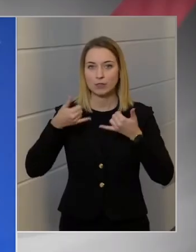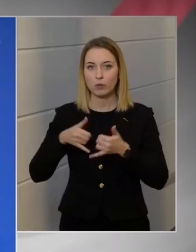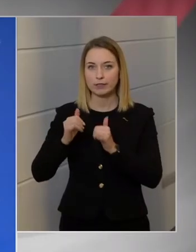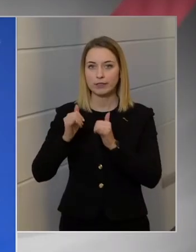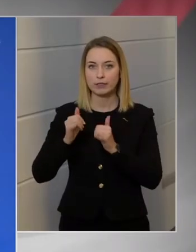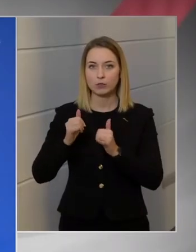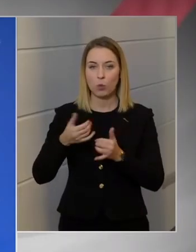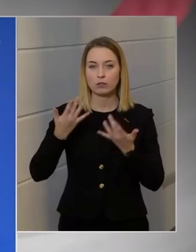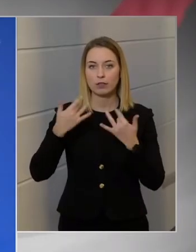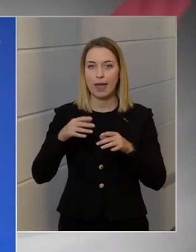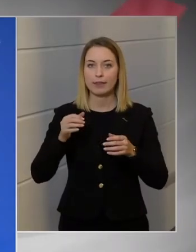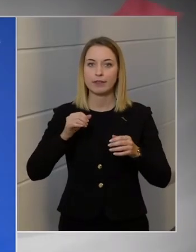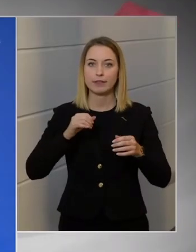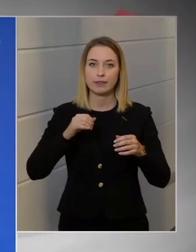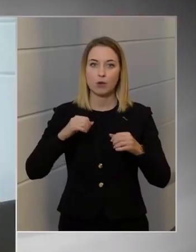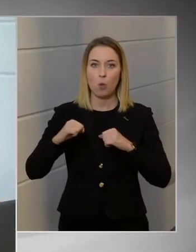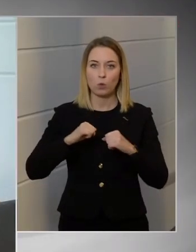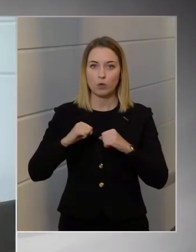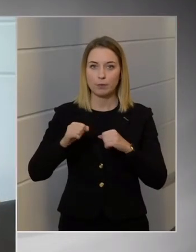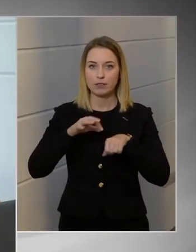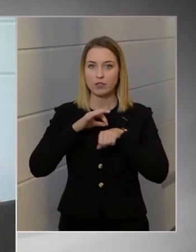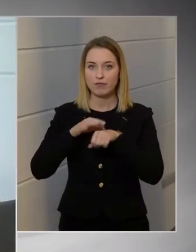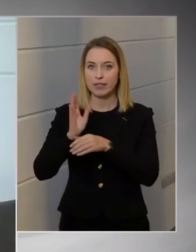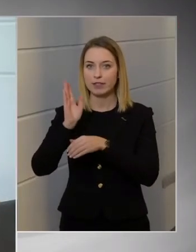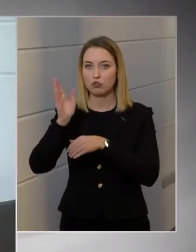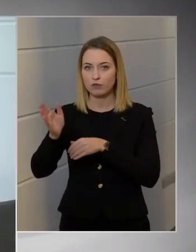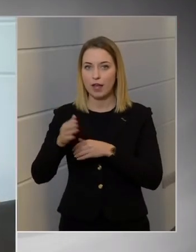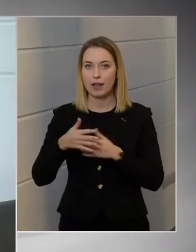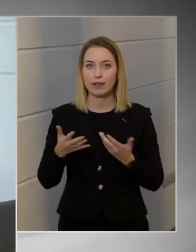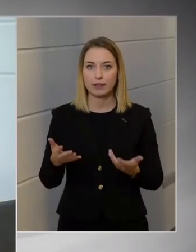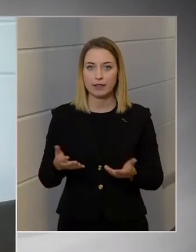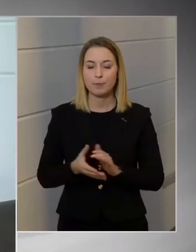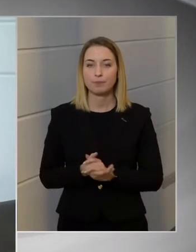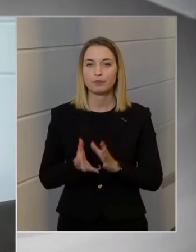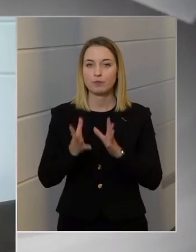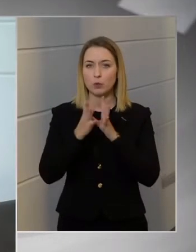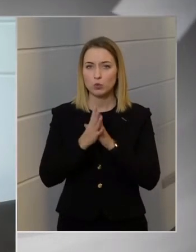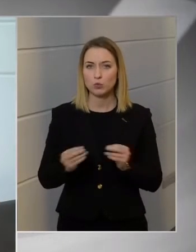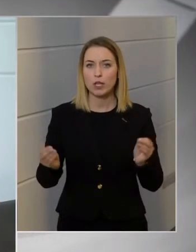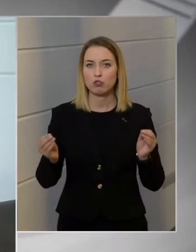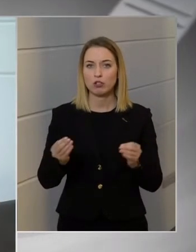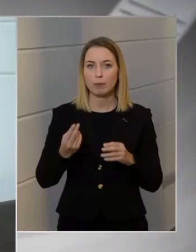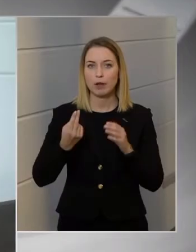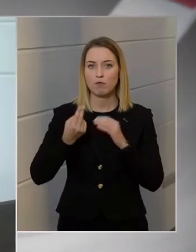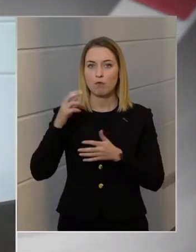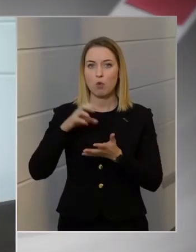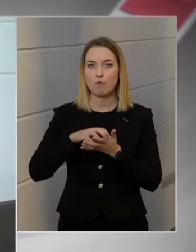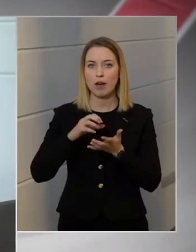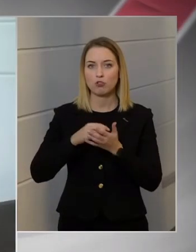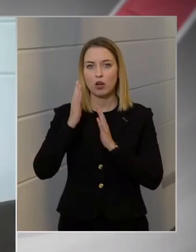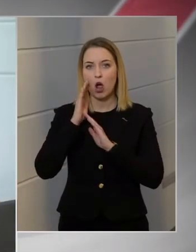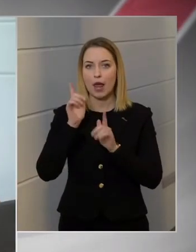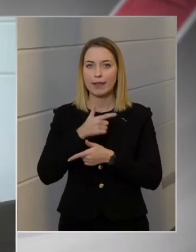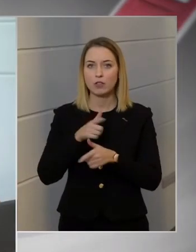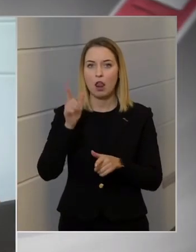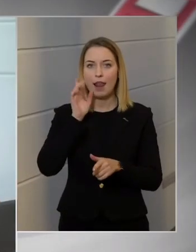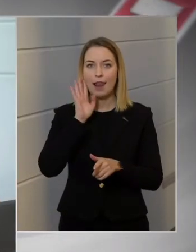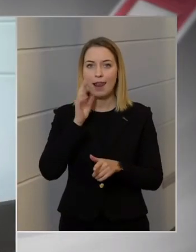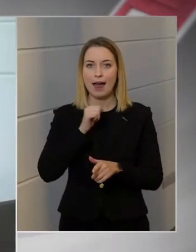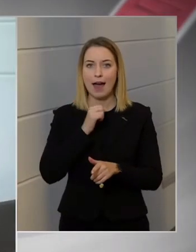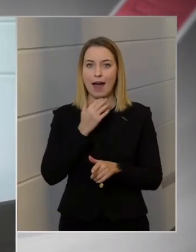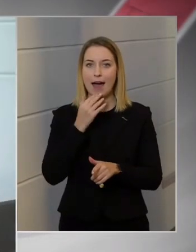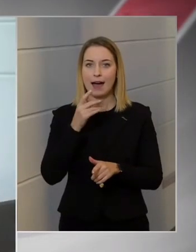helyi önkormányzati vezetés felé. Mégpedig szüntessék meg a fővárosi hajléktalan lágereket címmel.